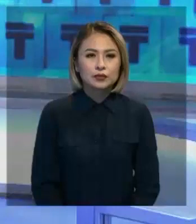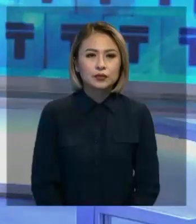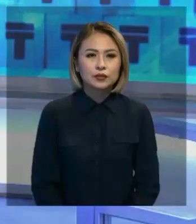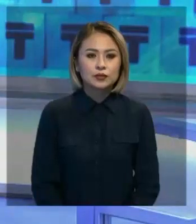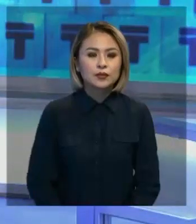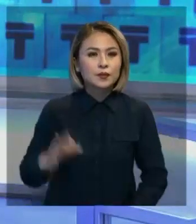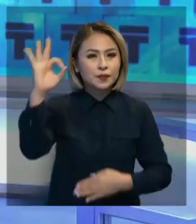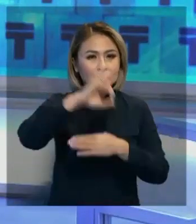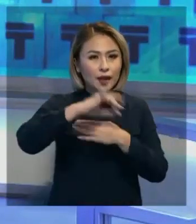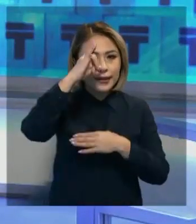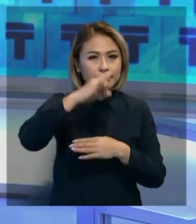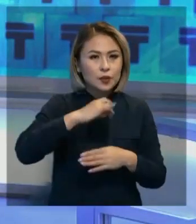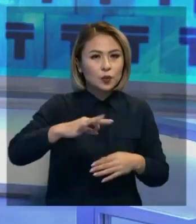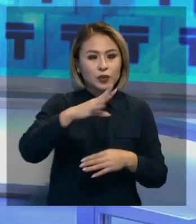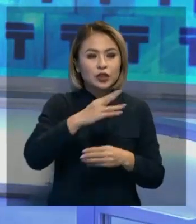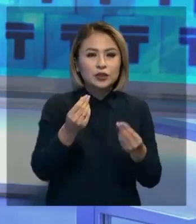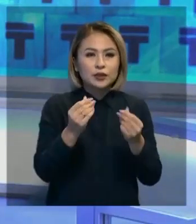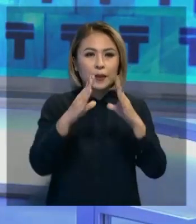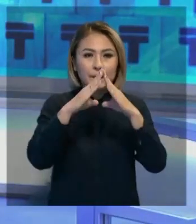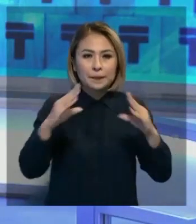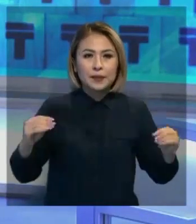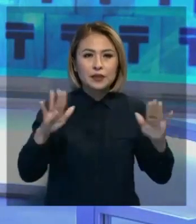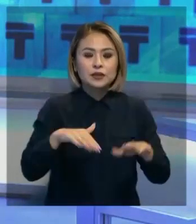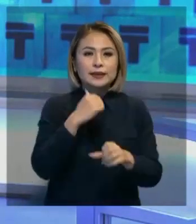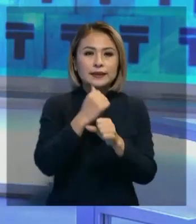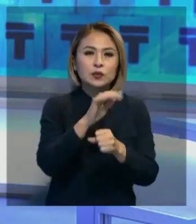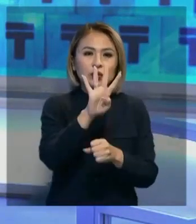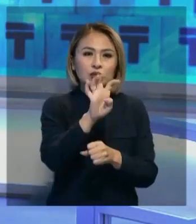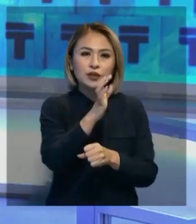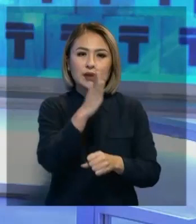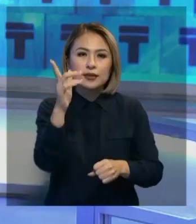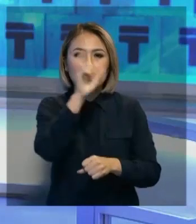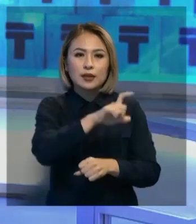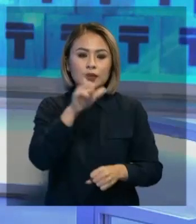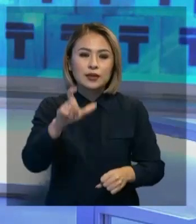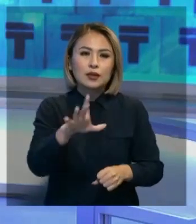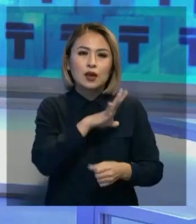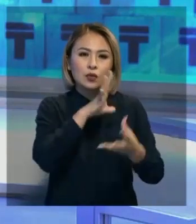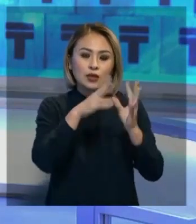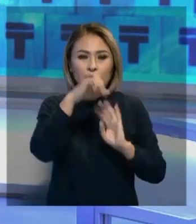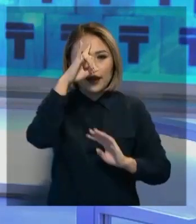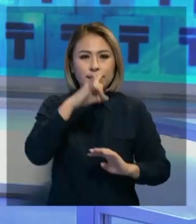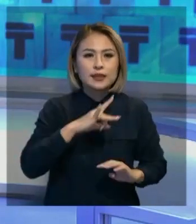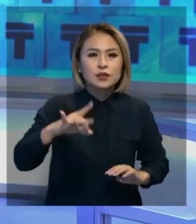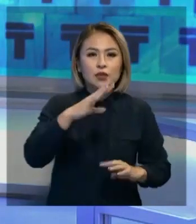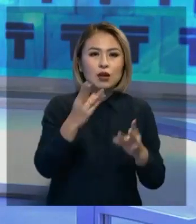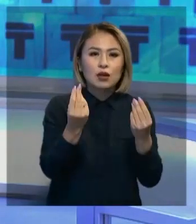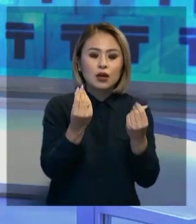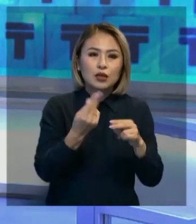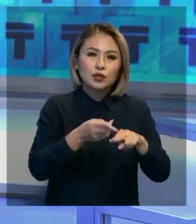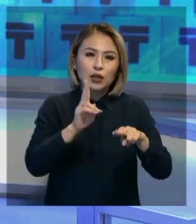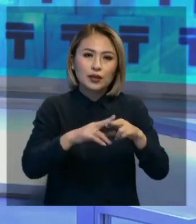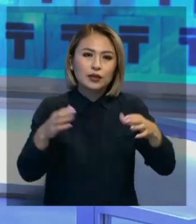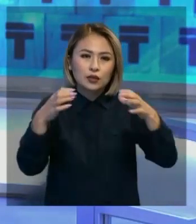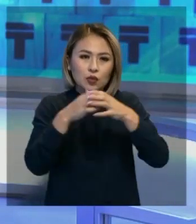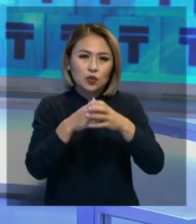Батыс Қазақстан облысында қаржы пирамидасын құрғандар төрт-чүзден аса адамда тақырға өтіргізген. Қазақстан Республикасының